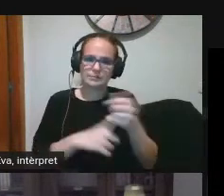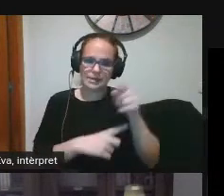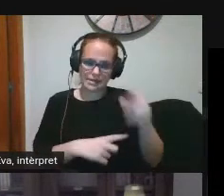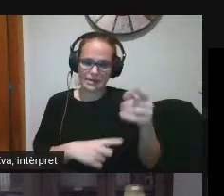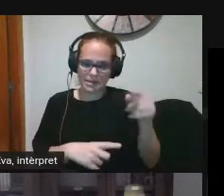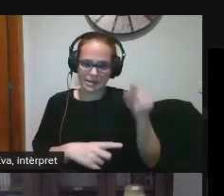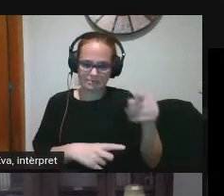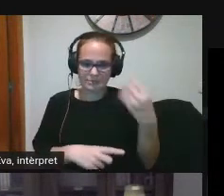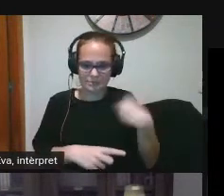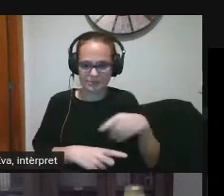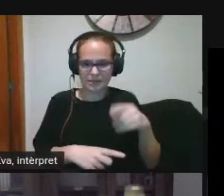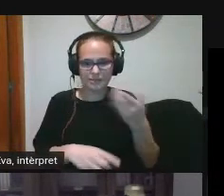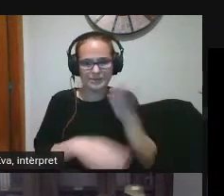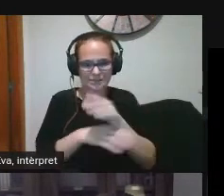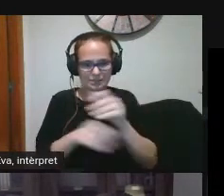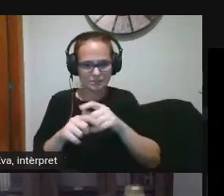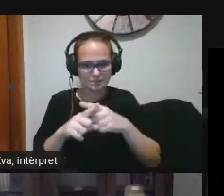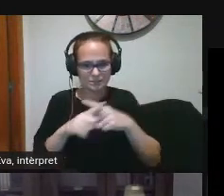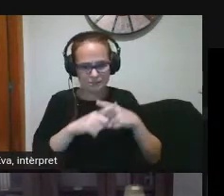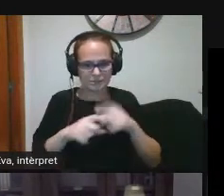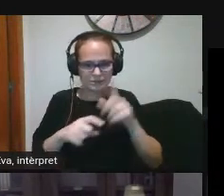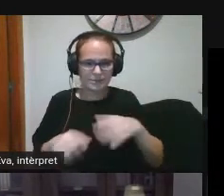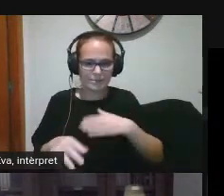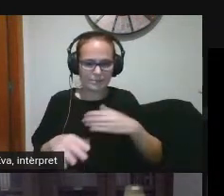evidentment aquesta presentació també la compartirem